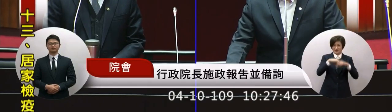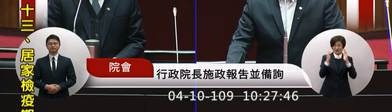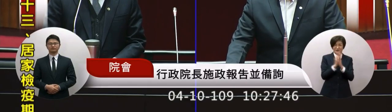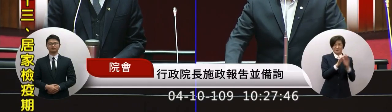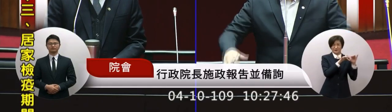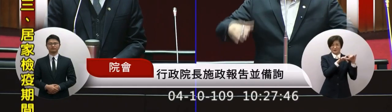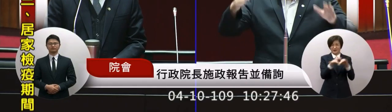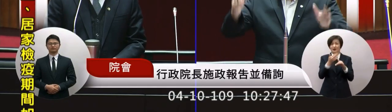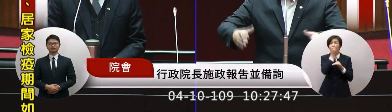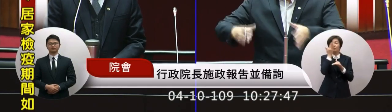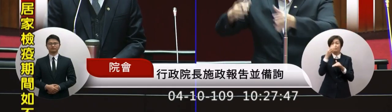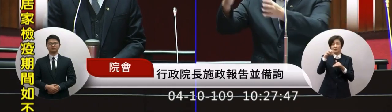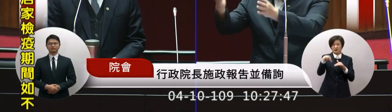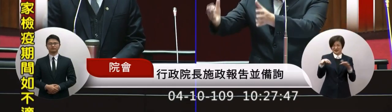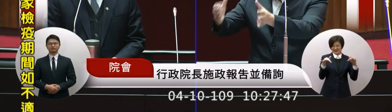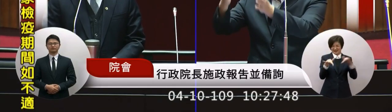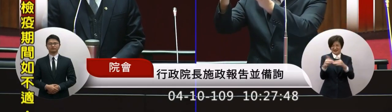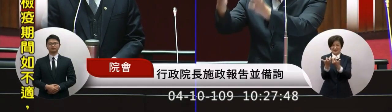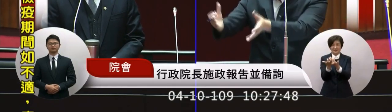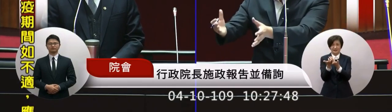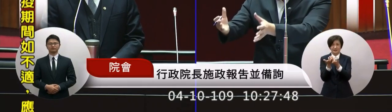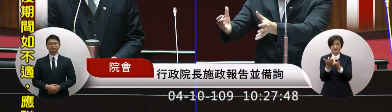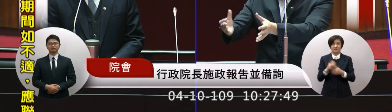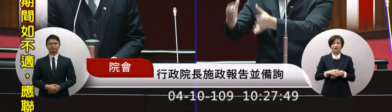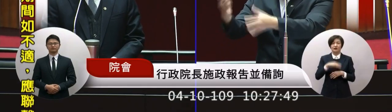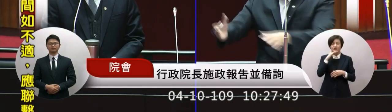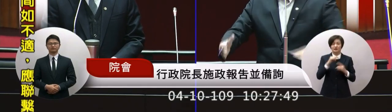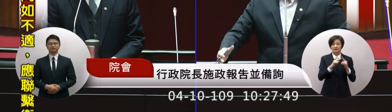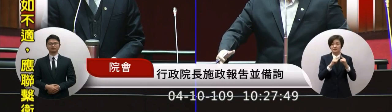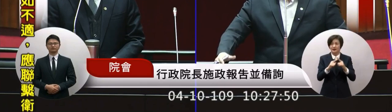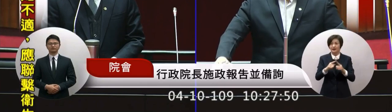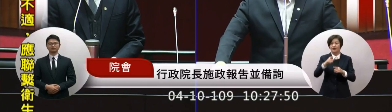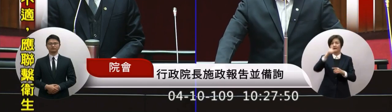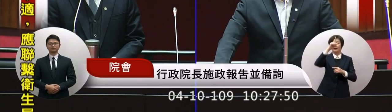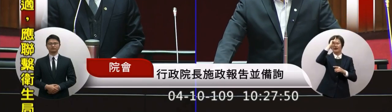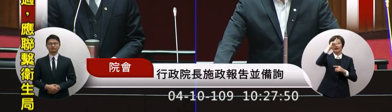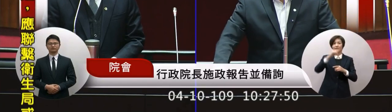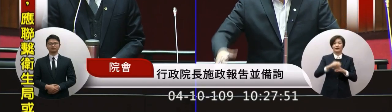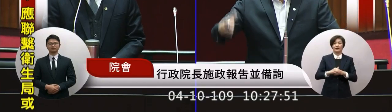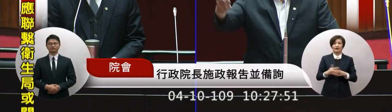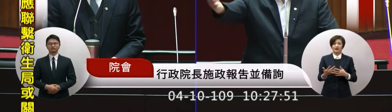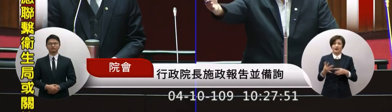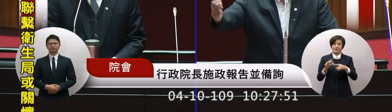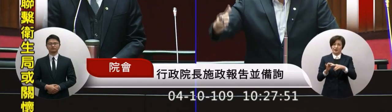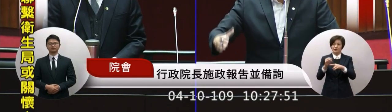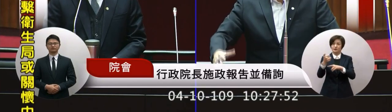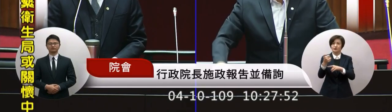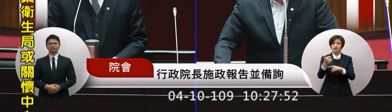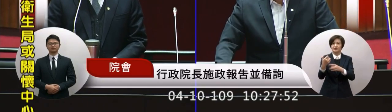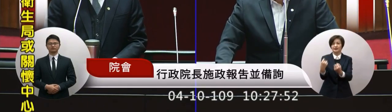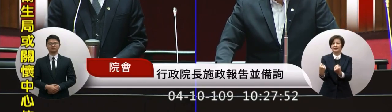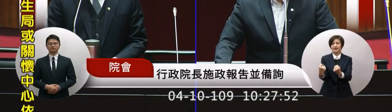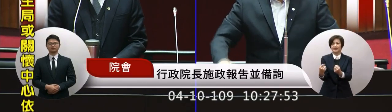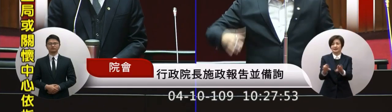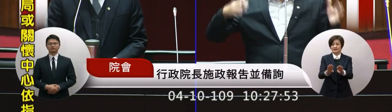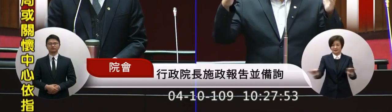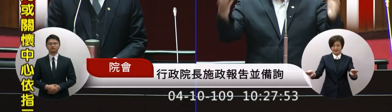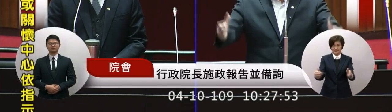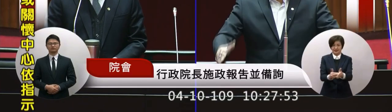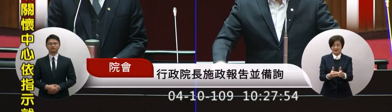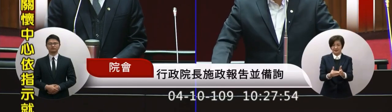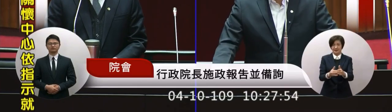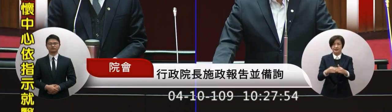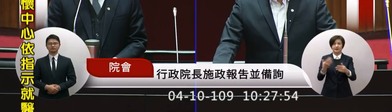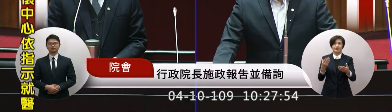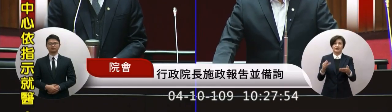點去但是竟然說我去了那個地方結果有百分之五十的人已經在那邊停車了我就